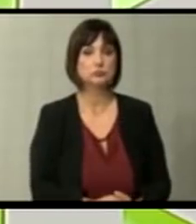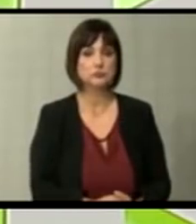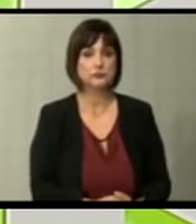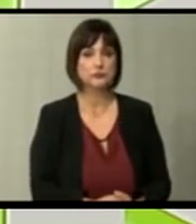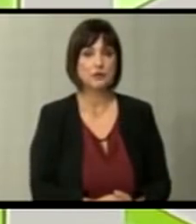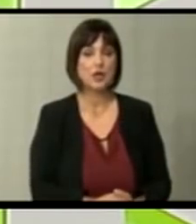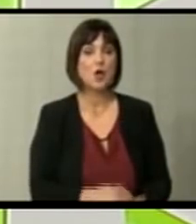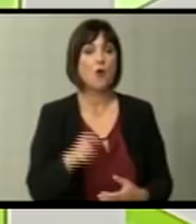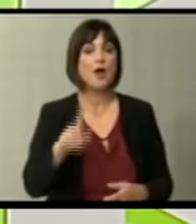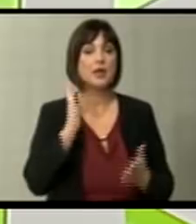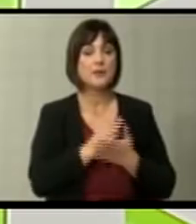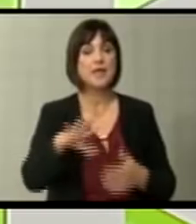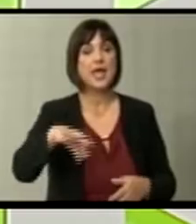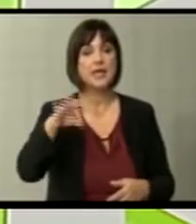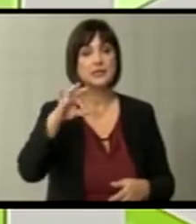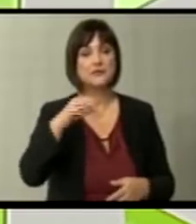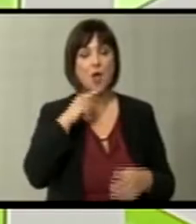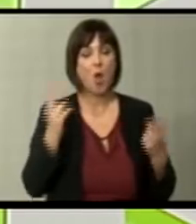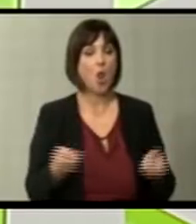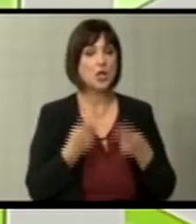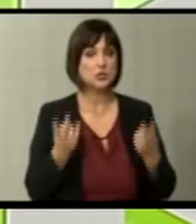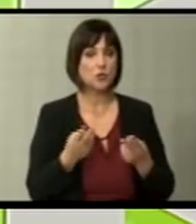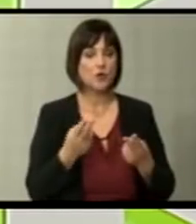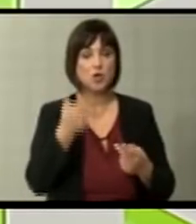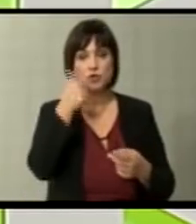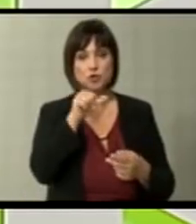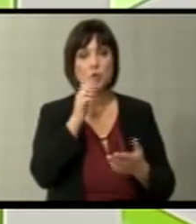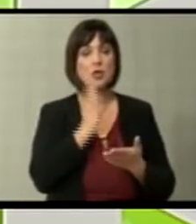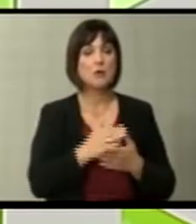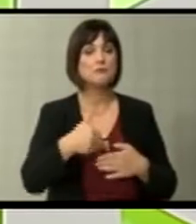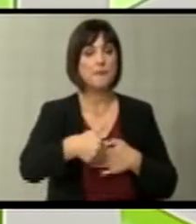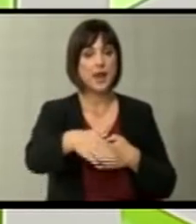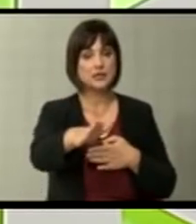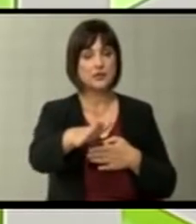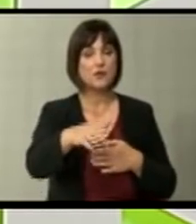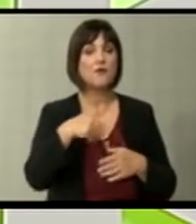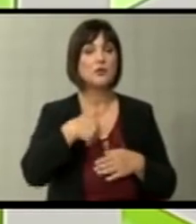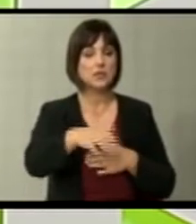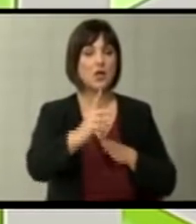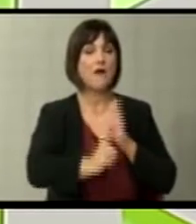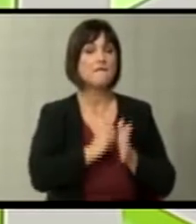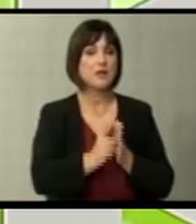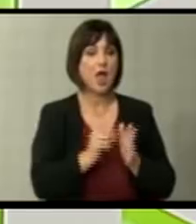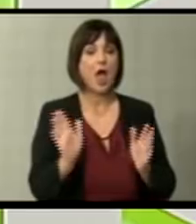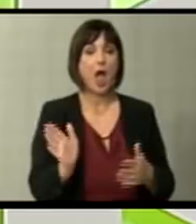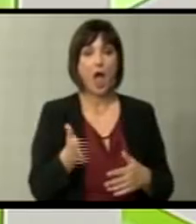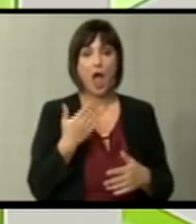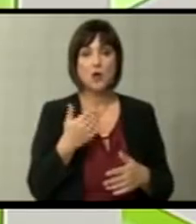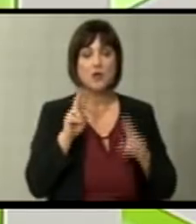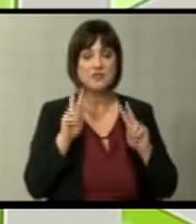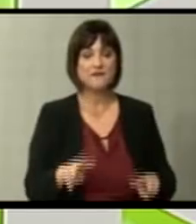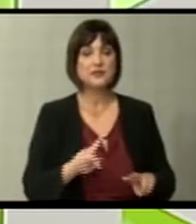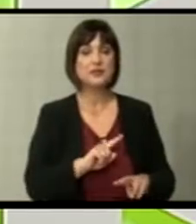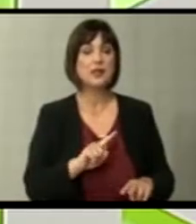Тоа ке биде единственото олеснување Што ке предстои во следниот период ако на